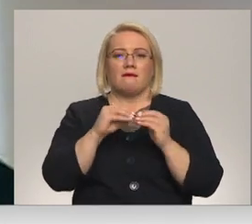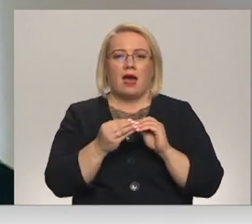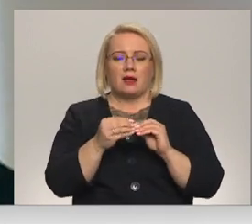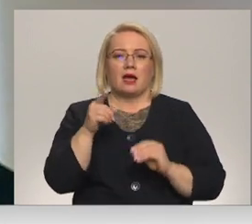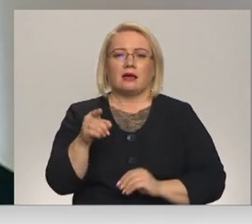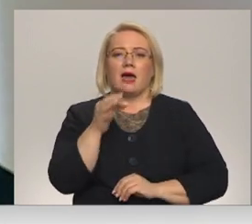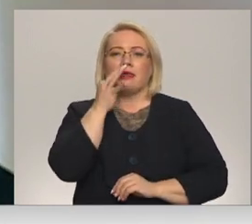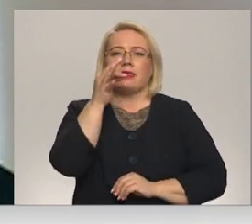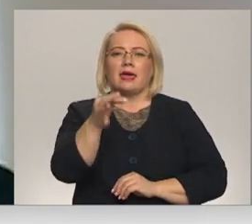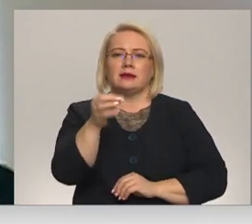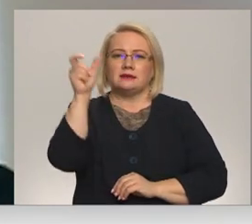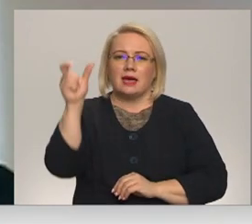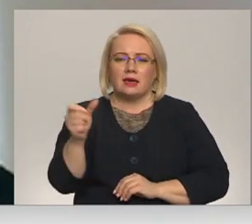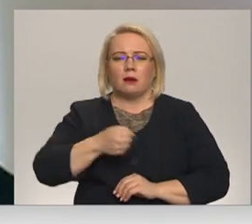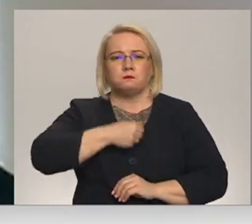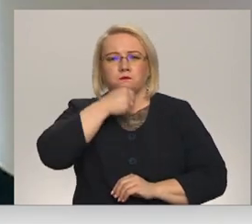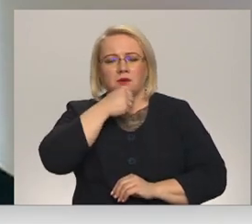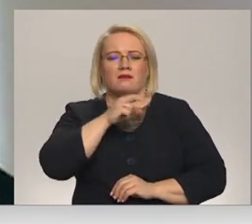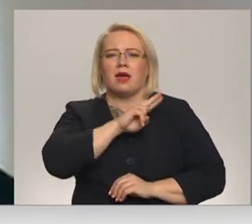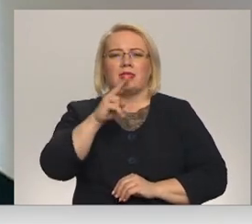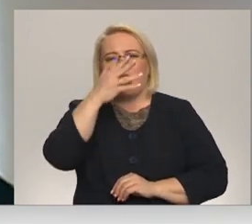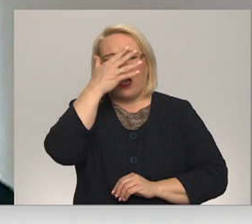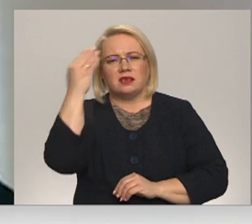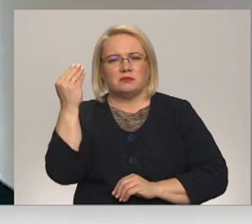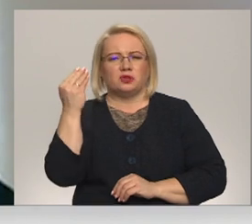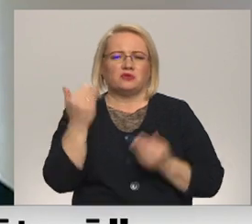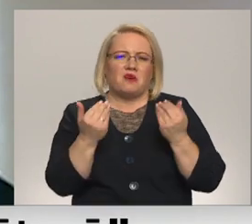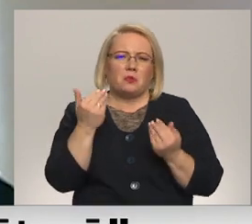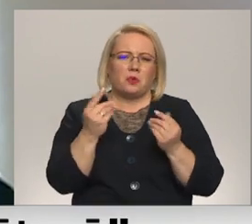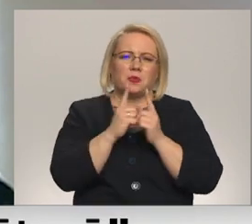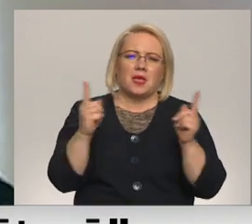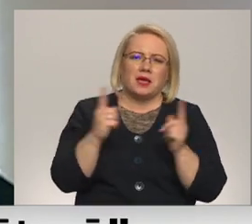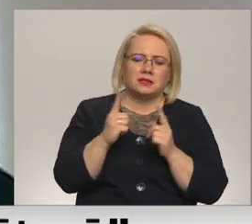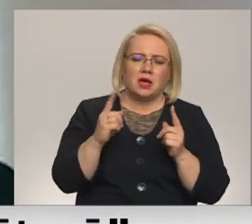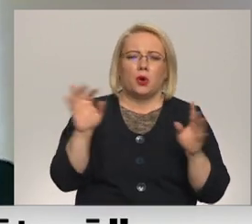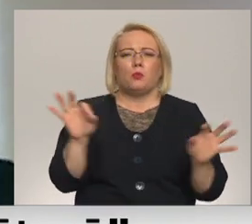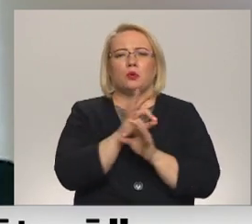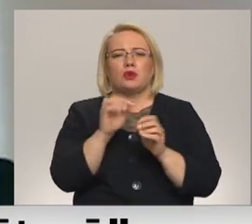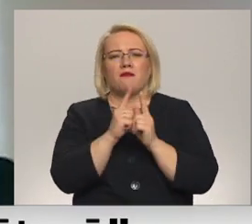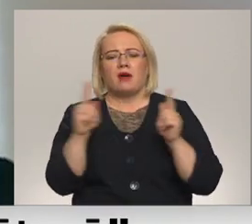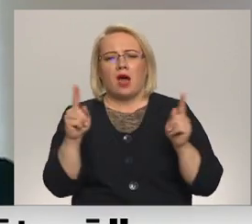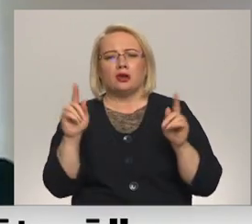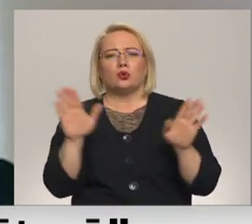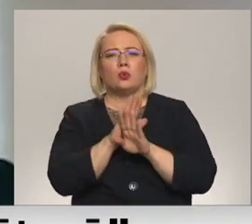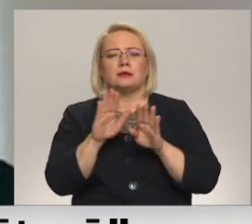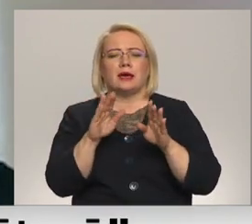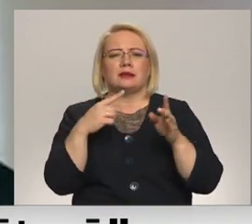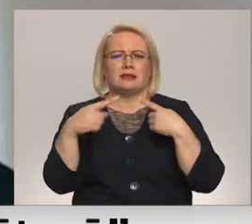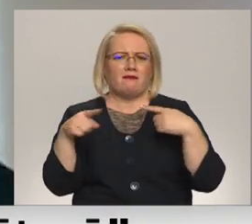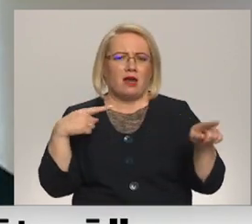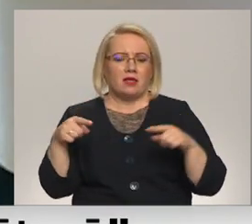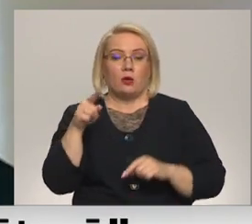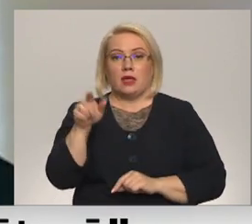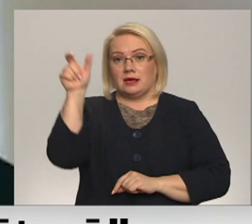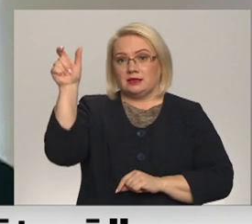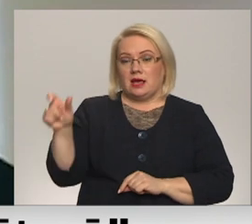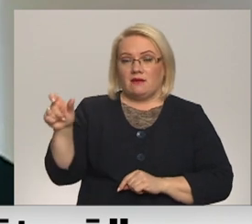varētu būt gados, vai viņi neatcerās pilnībā ganteikstu vai to muzikālo frāzu katreiz nodziet savādā. Tad arī tas cilvēks,